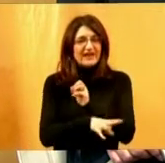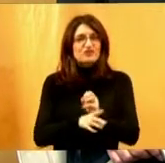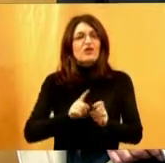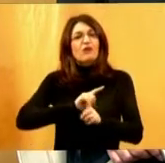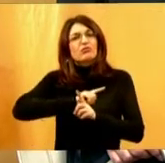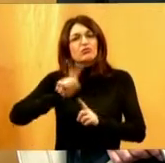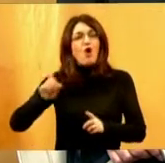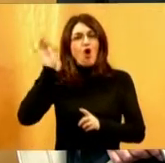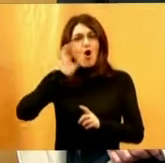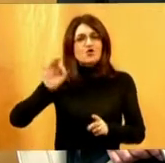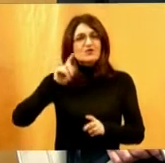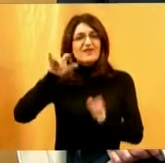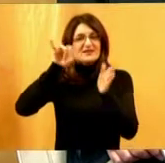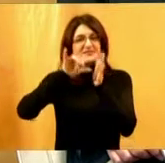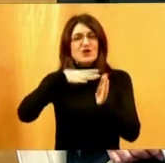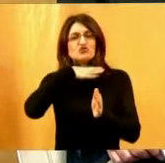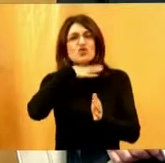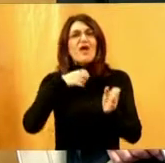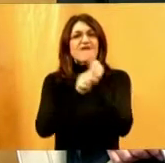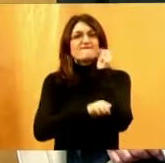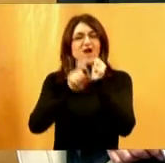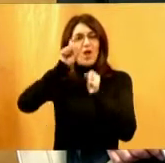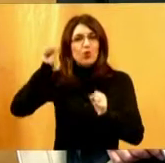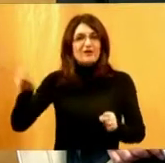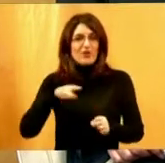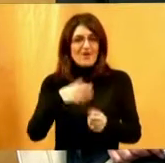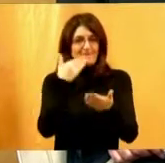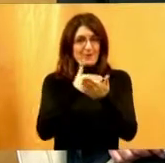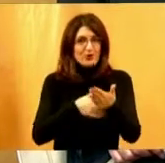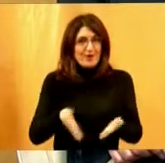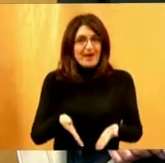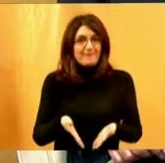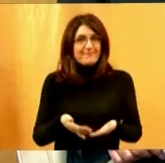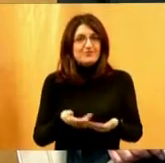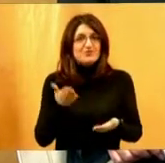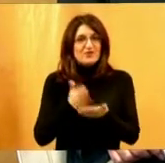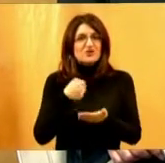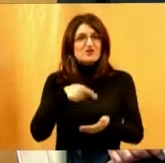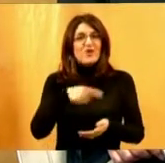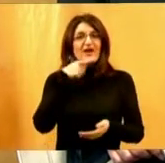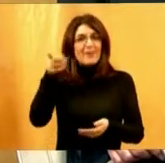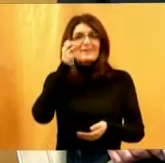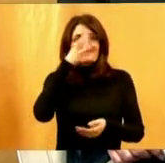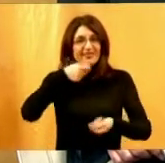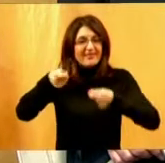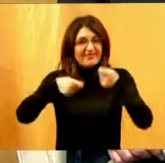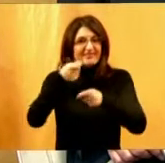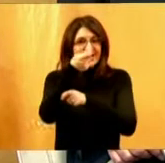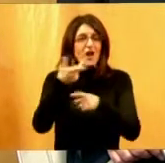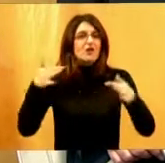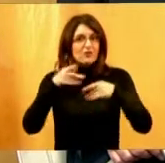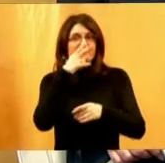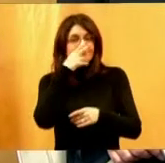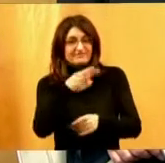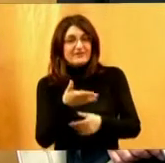osnovnih srednjih škola, fakulteta, pa ovakvih programa koji smo spominjali na Cvjetlom trgu za građanstvo.